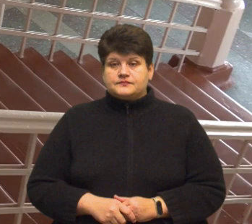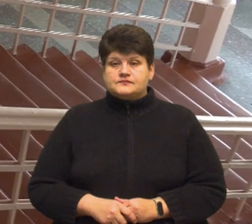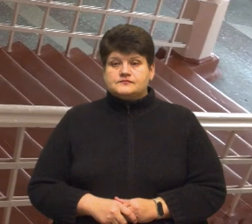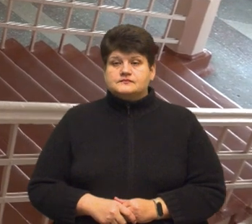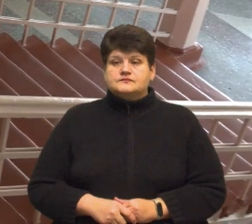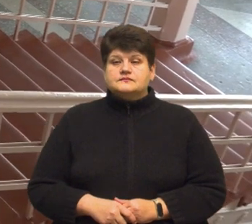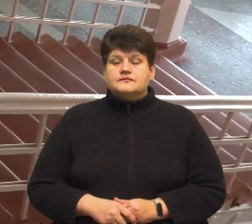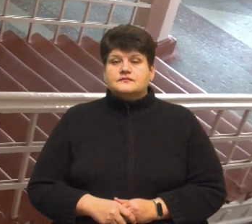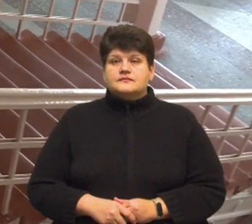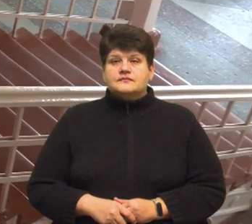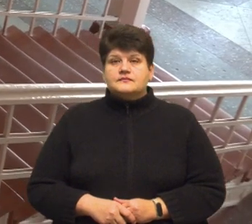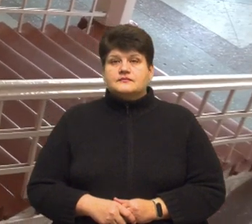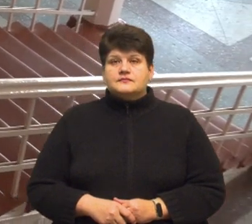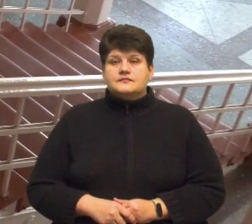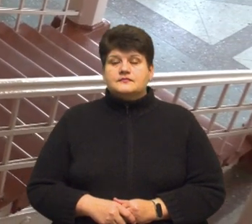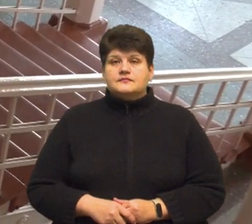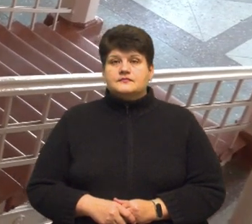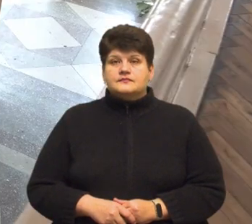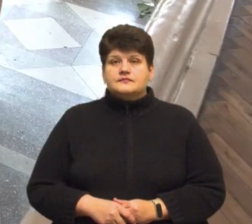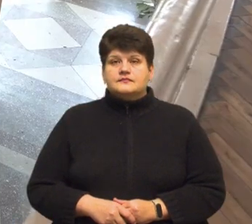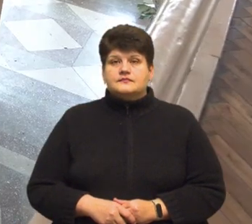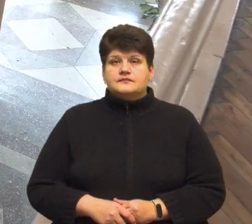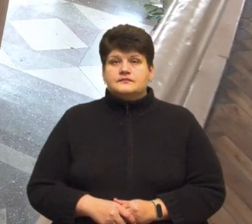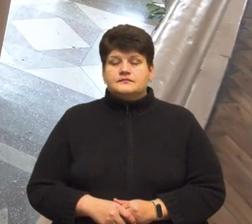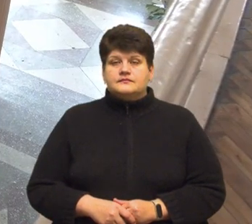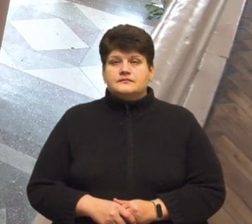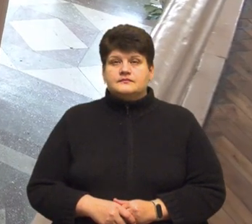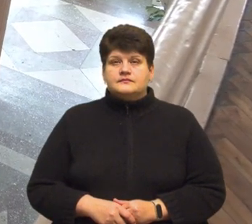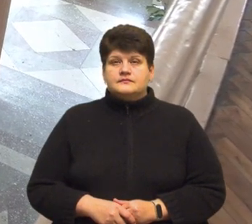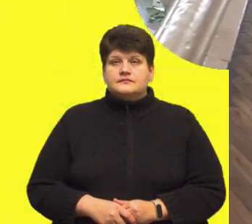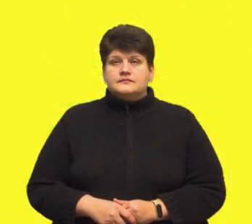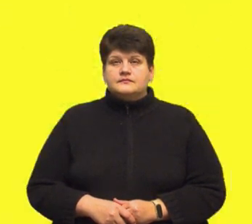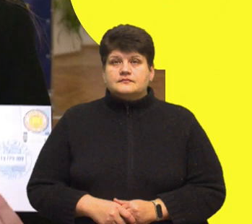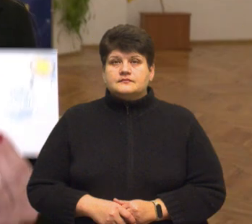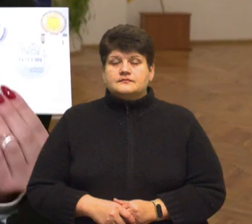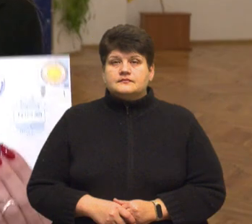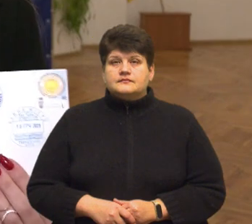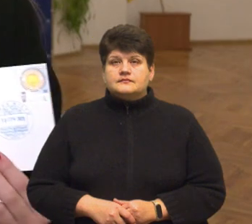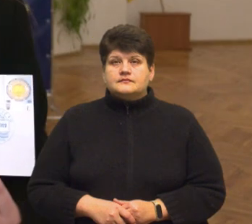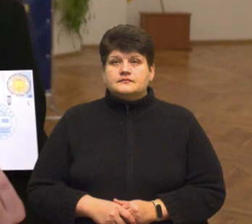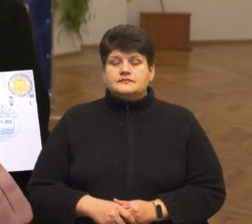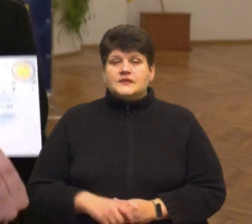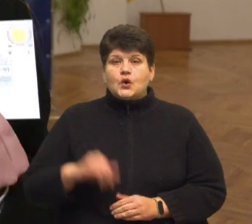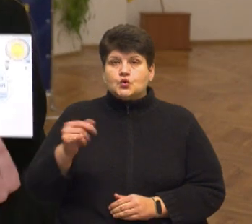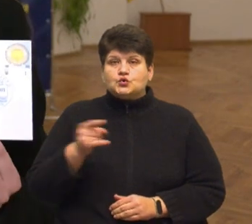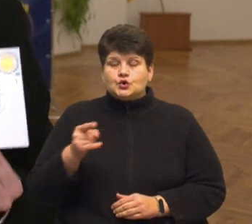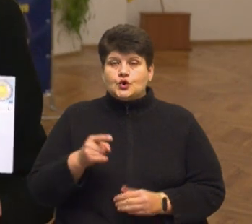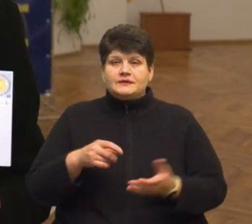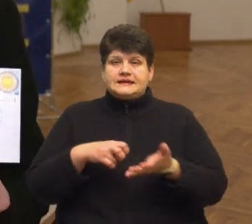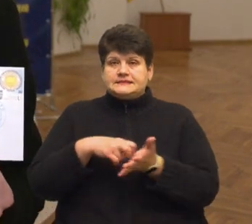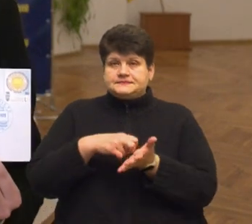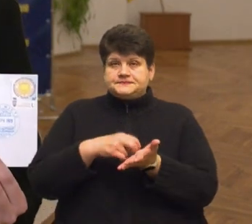Любов Гадомська, Андрій Міц, Суспільне новини, Тернопільщина. У Тернополі погасили марки до